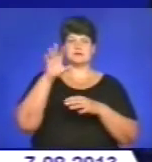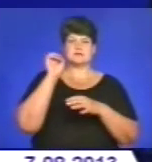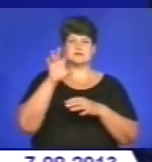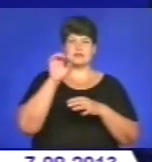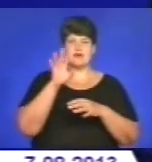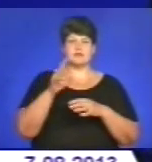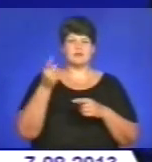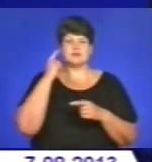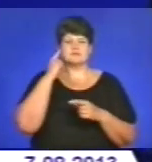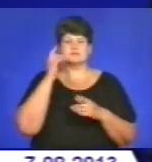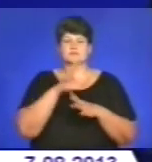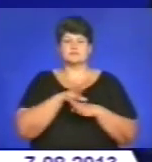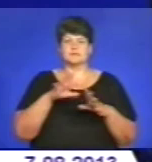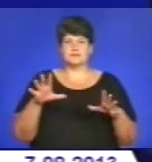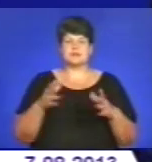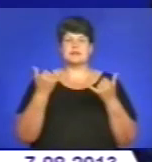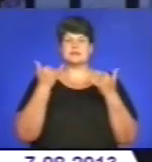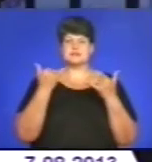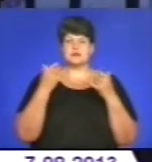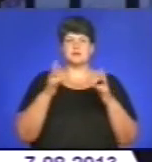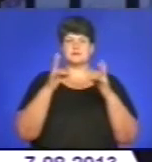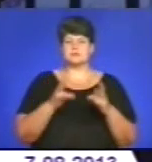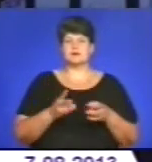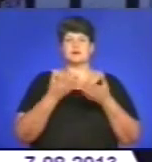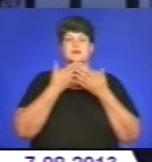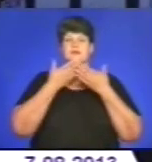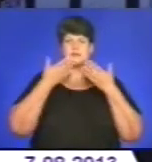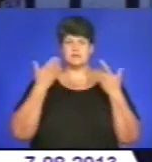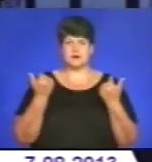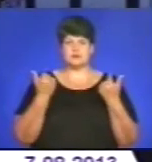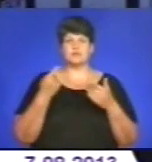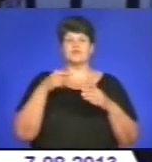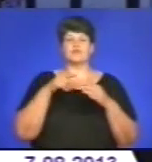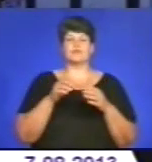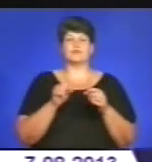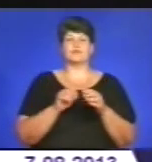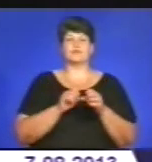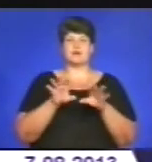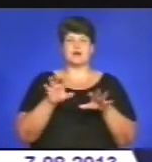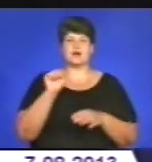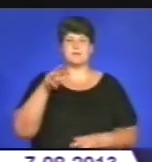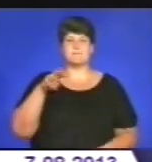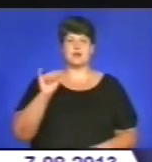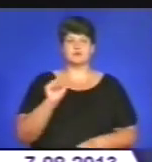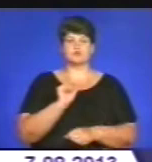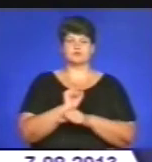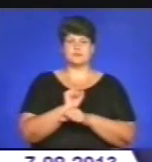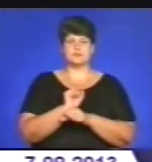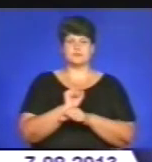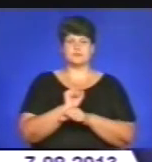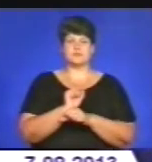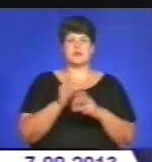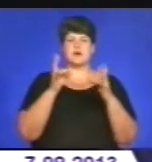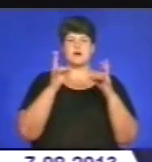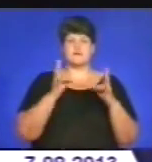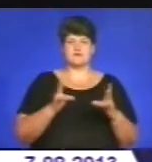практично ніхто не чув. Утім, наразі ніякої небезпеки для населення немає. Витікання аміаку припинено. Аварія в повному